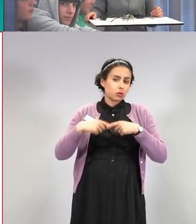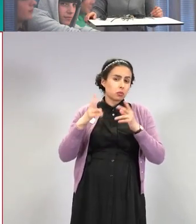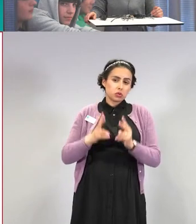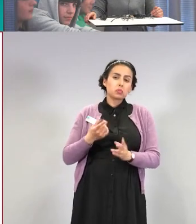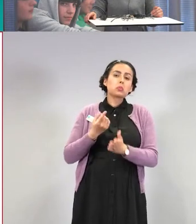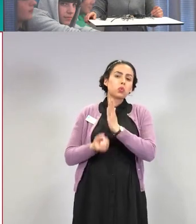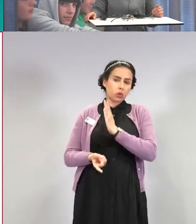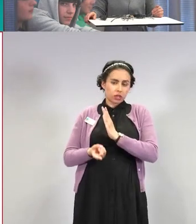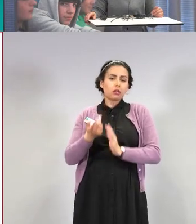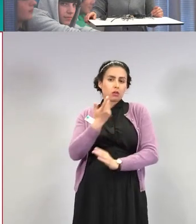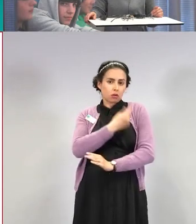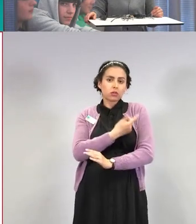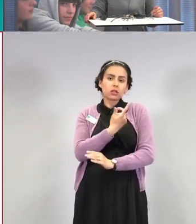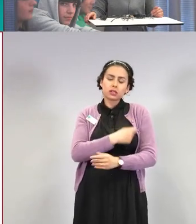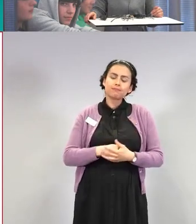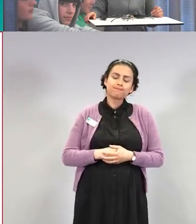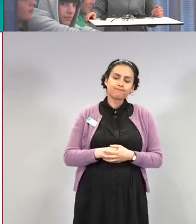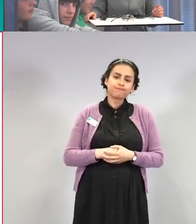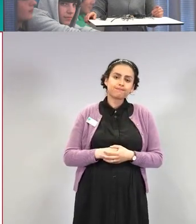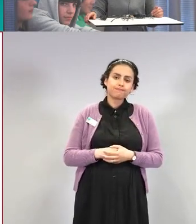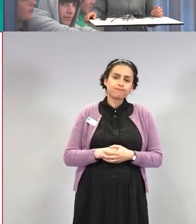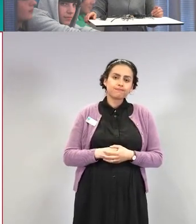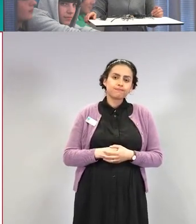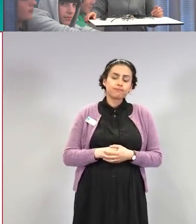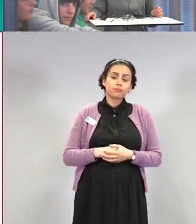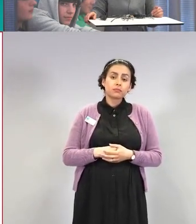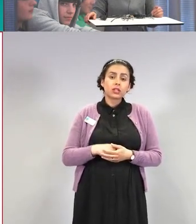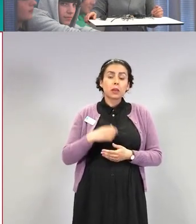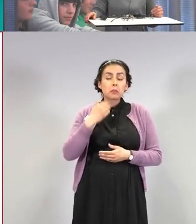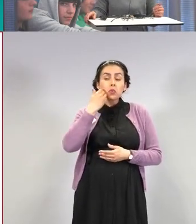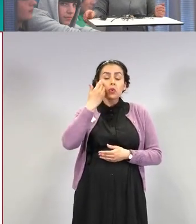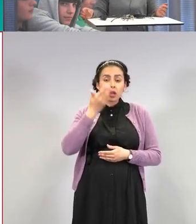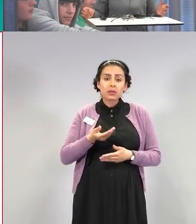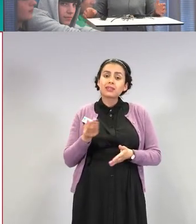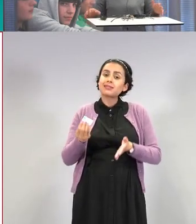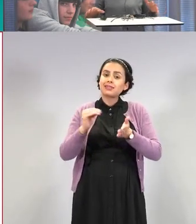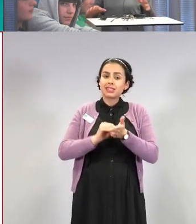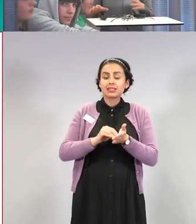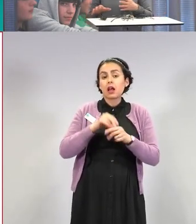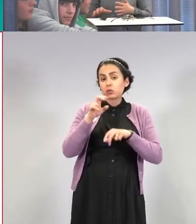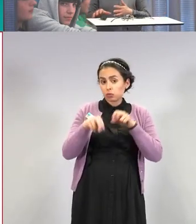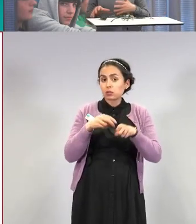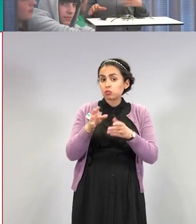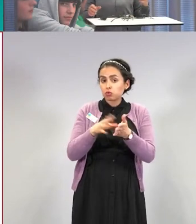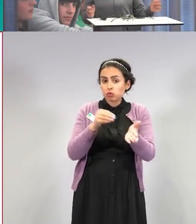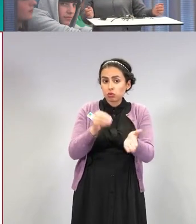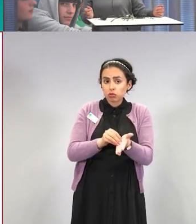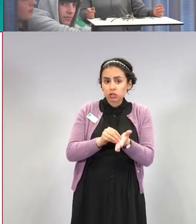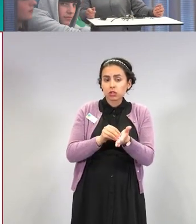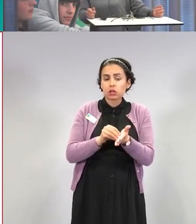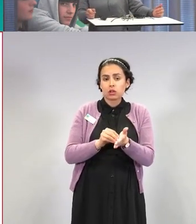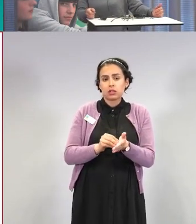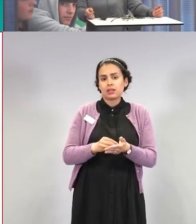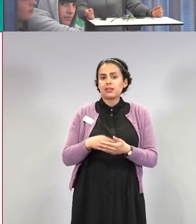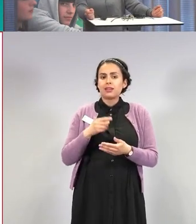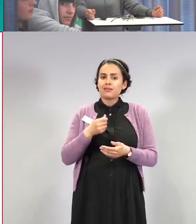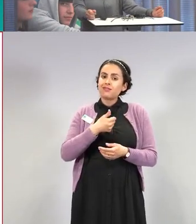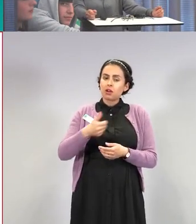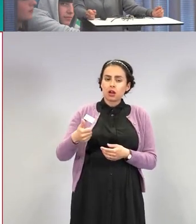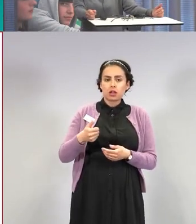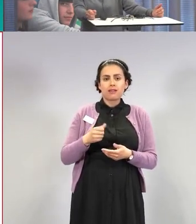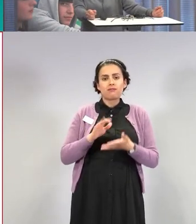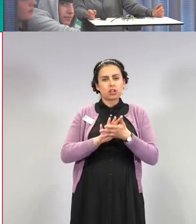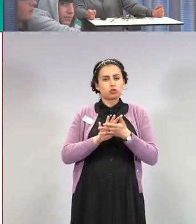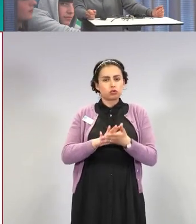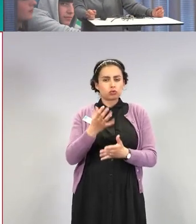Lisää näitä tuloksia on tulossa. Pelkät immunologiset vasteet eivät riitä, vaan